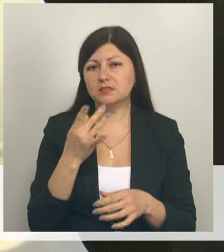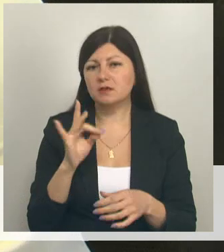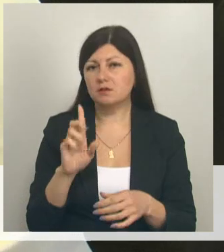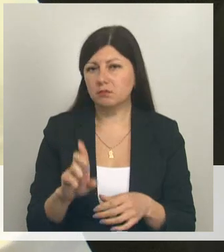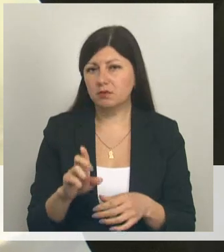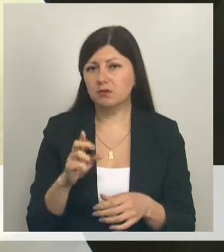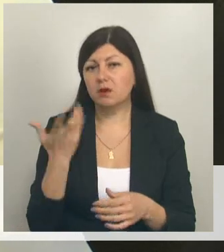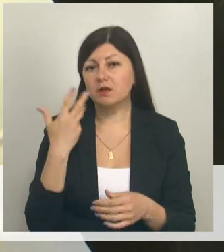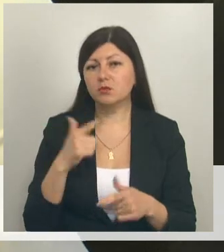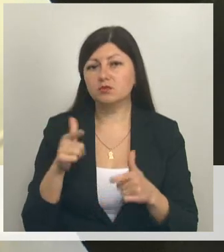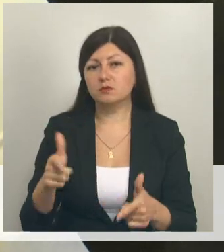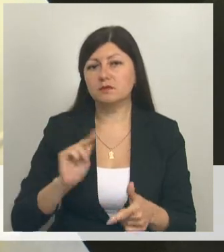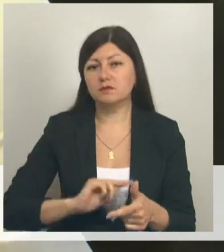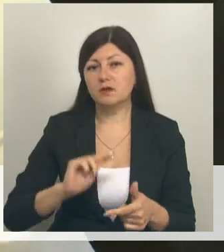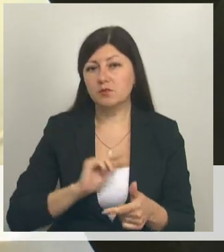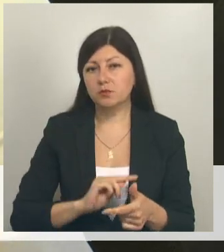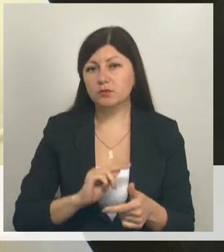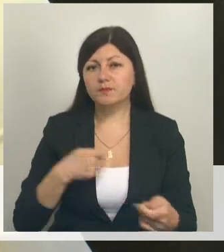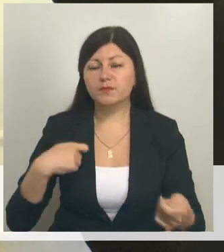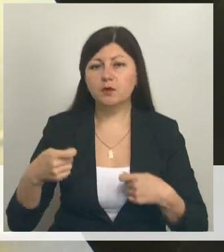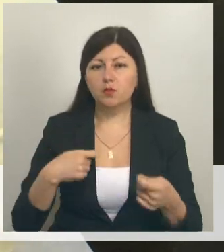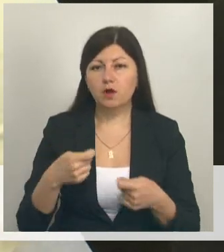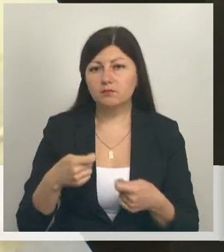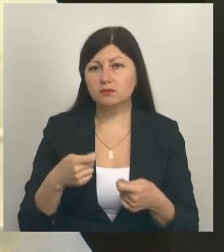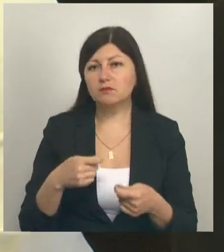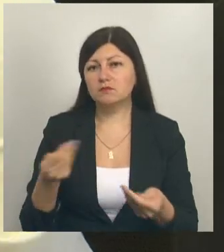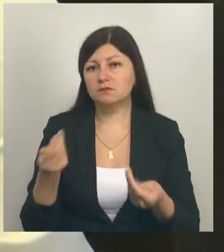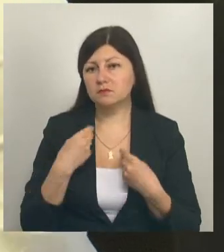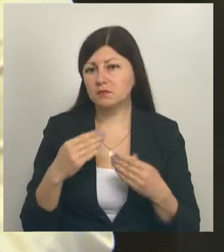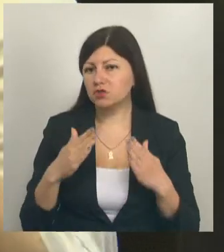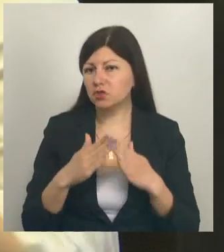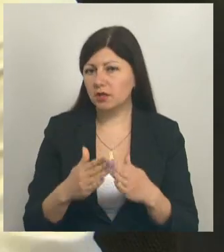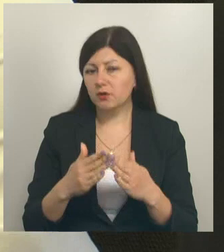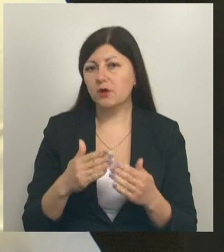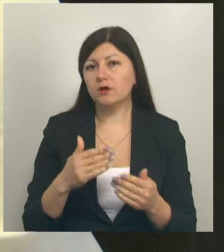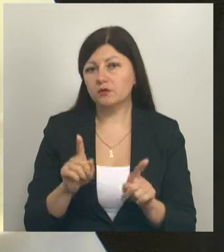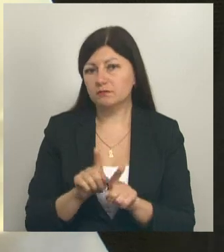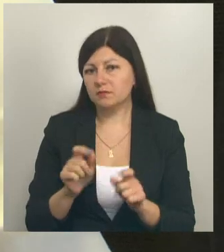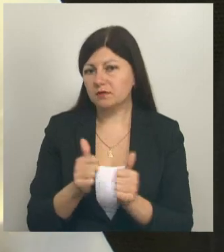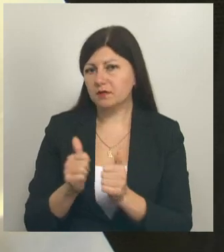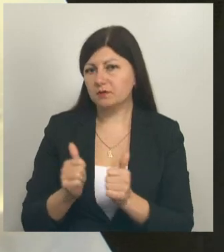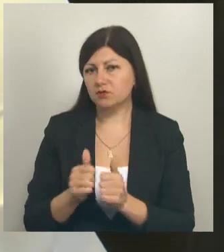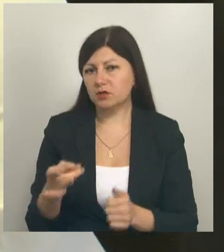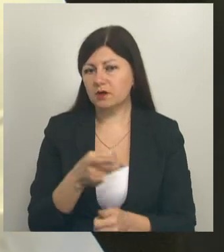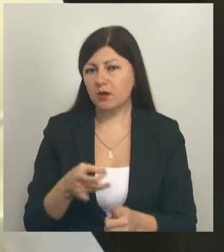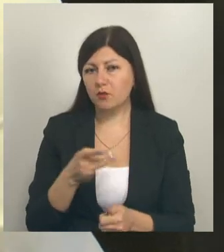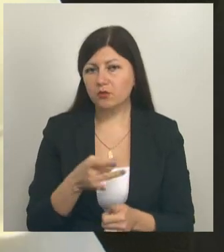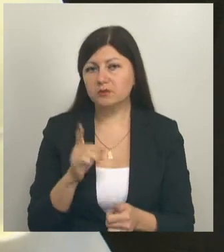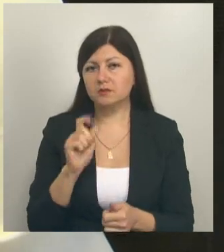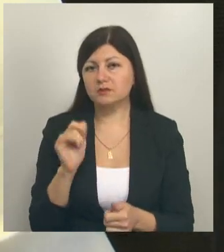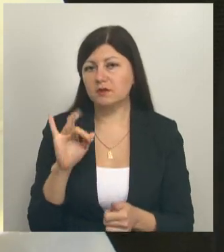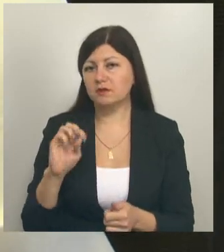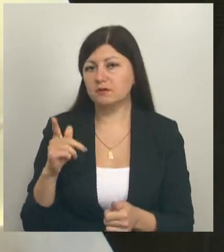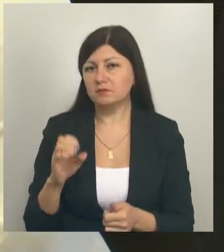Когда я устраивалась на работу, руководство мне предоставило жилье. Кстати, в этом же районе, на Заречи.